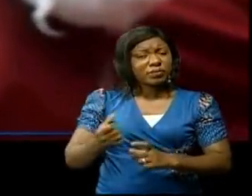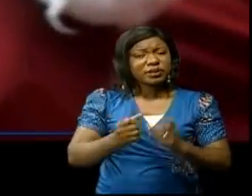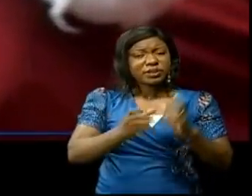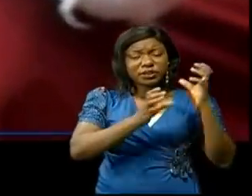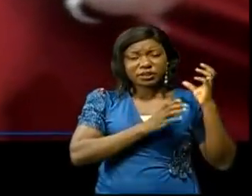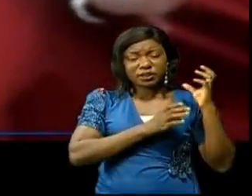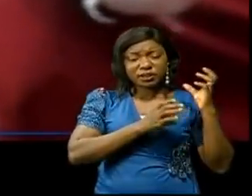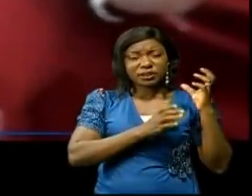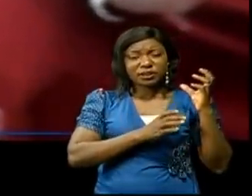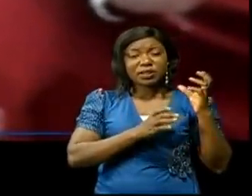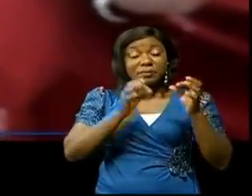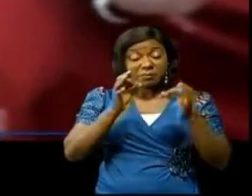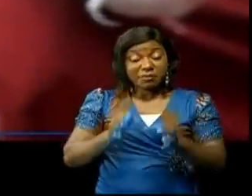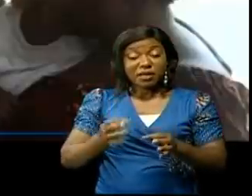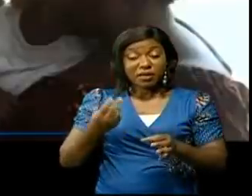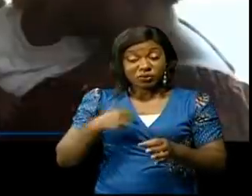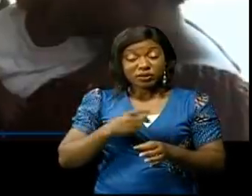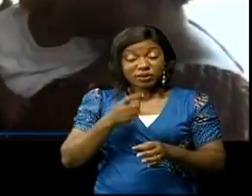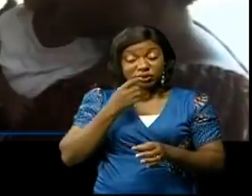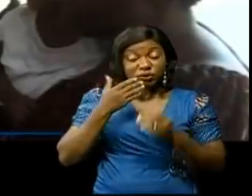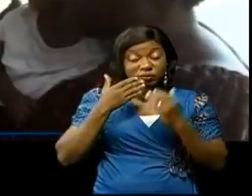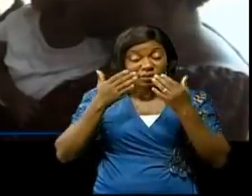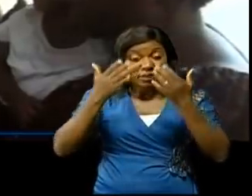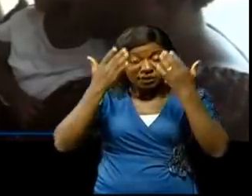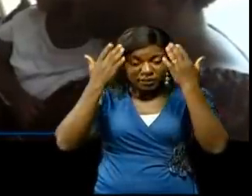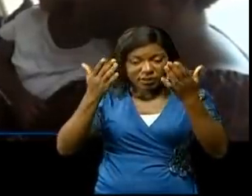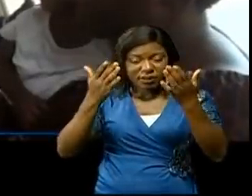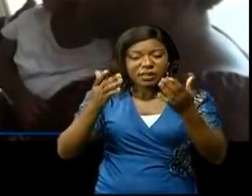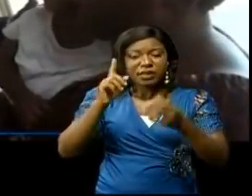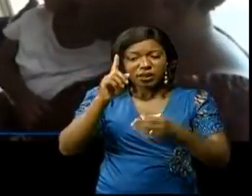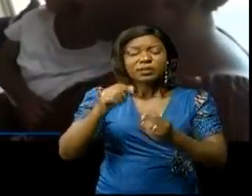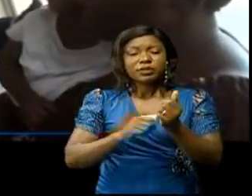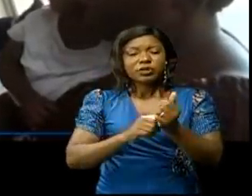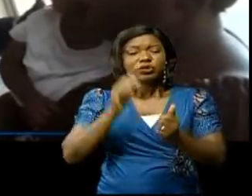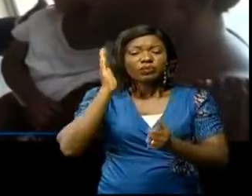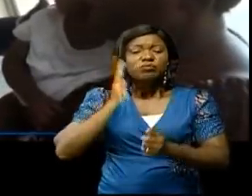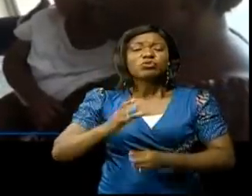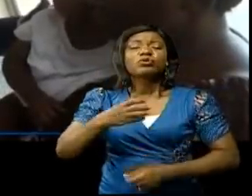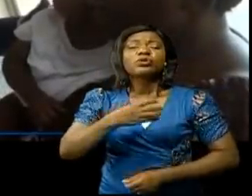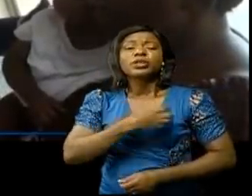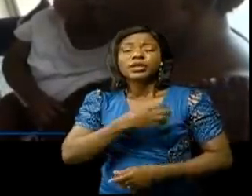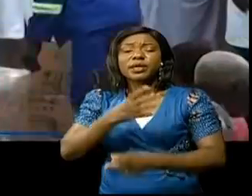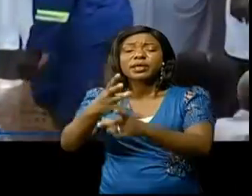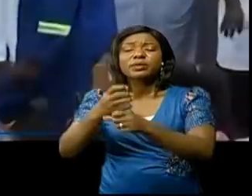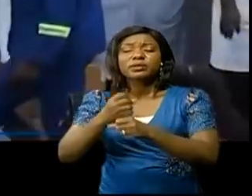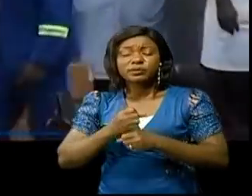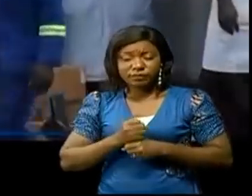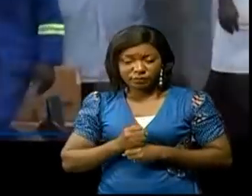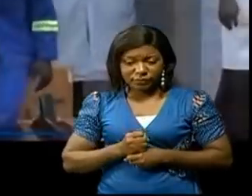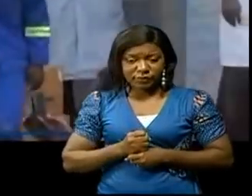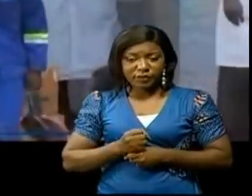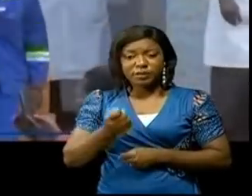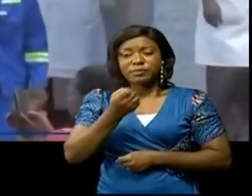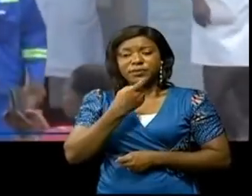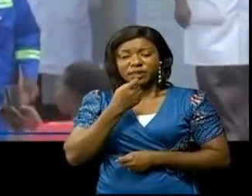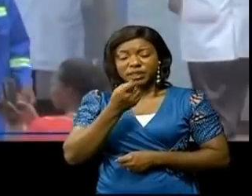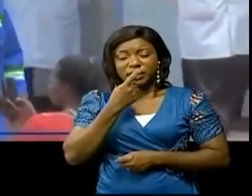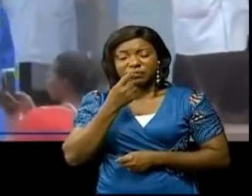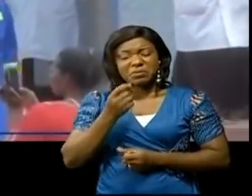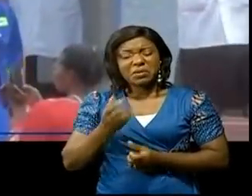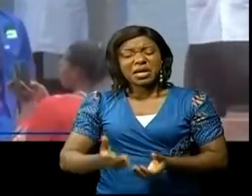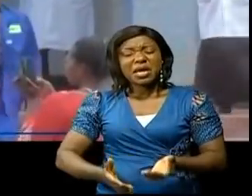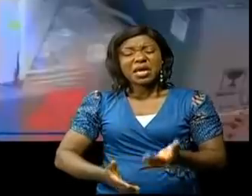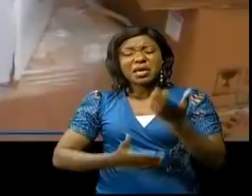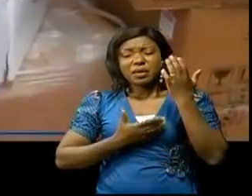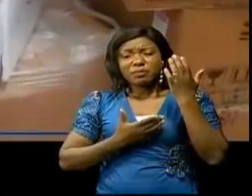Nous disons merci à Dieu parce qu'il y a un bienfaiteur que nous venons de recevoir avec un lot important de